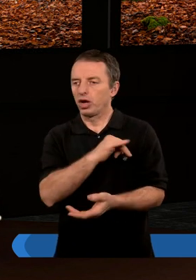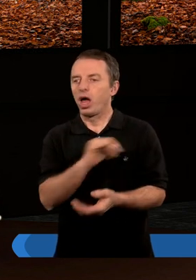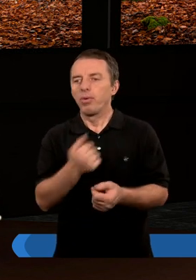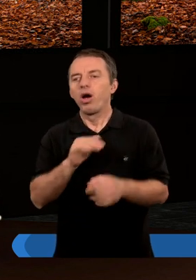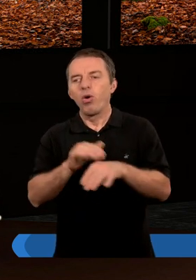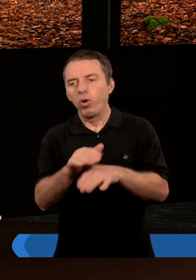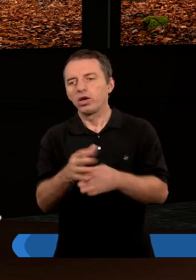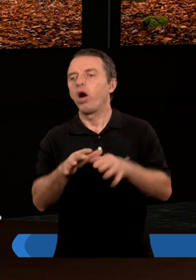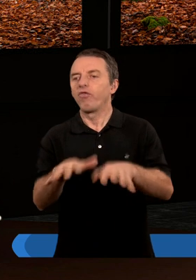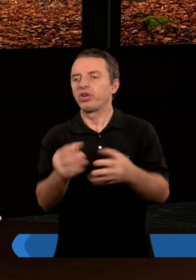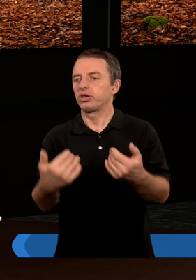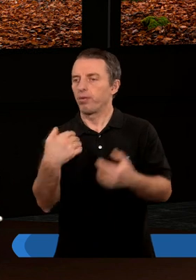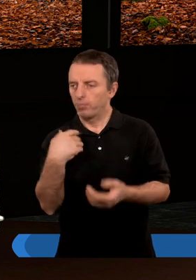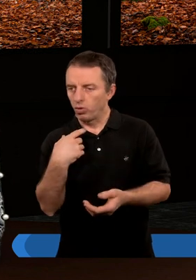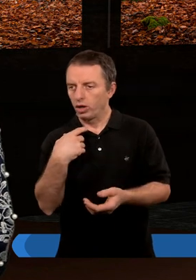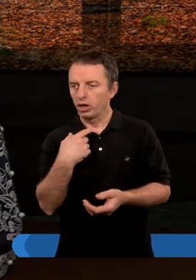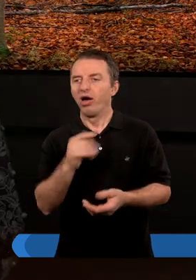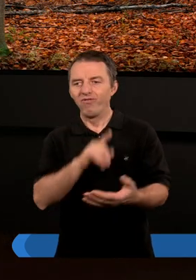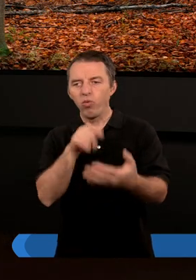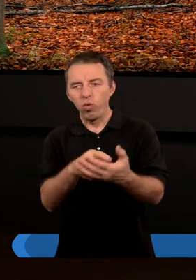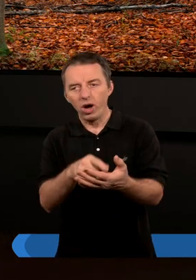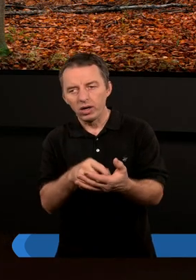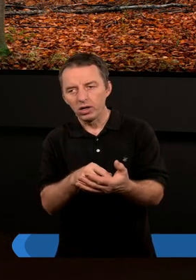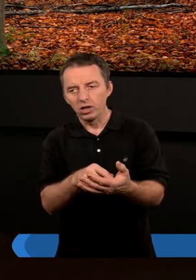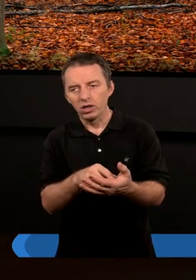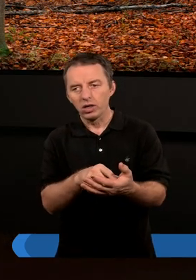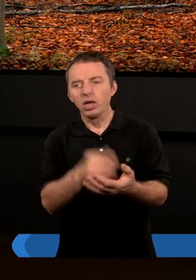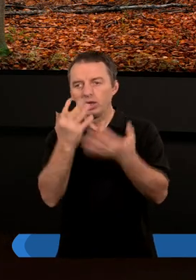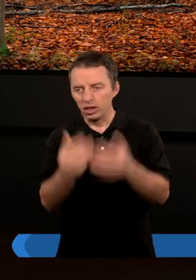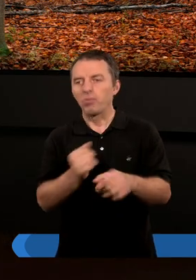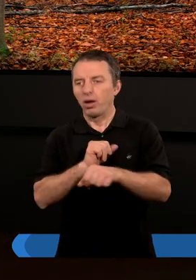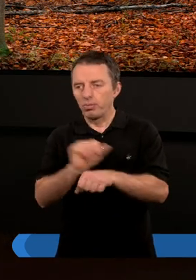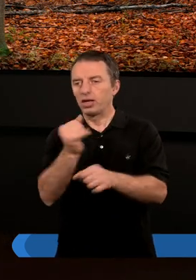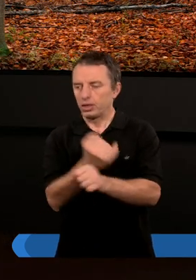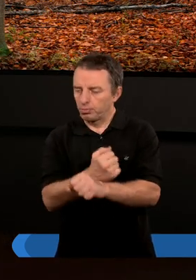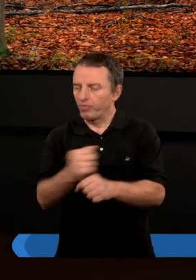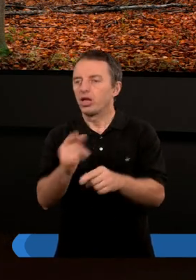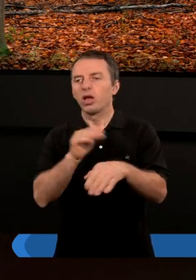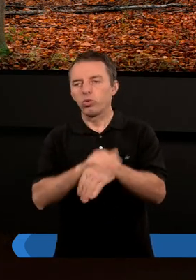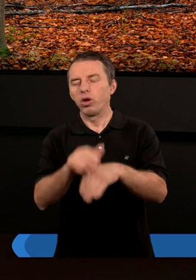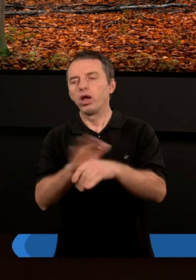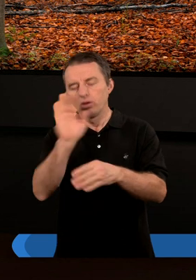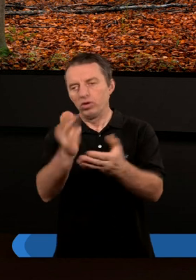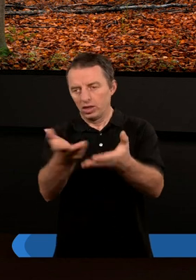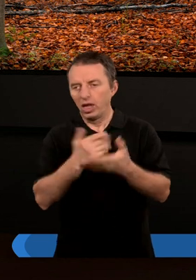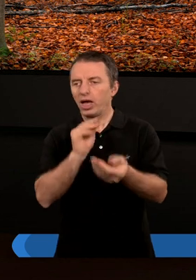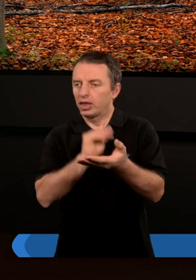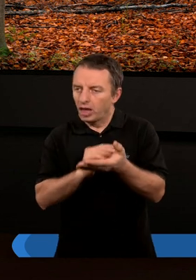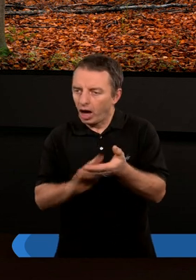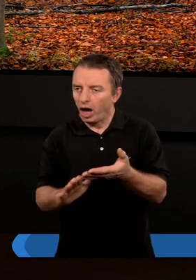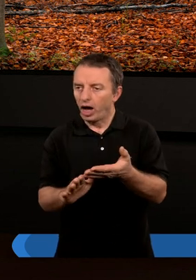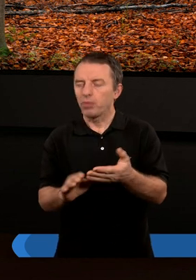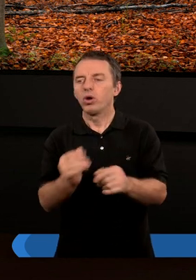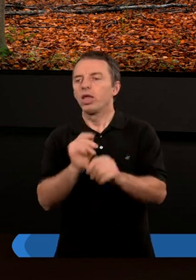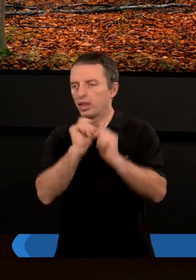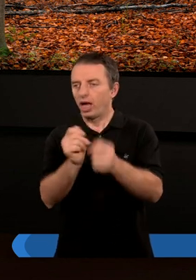grzechu, aby łaska obfitrza była? No właśnie. Skoro jesteśmy zbawieni z łaski, skoro Bóg daje nam darmo,